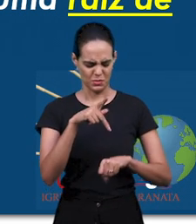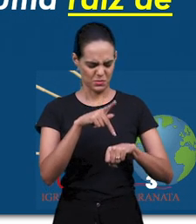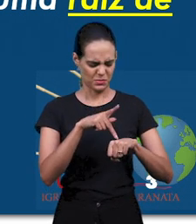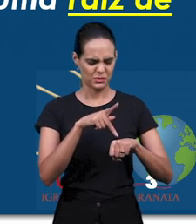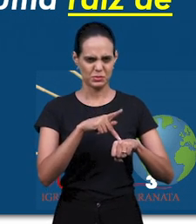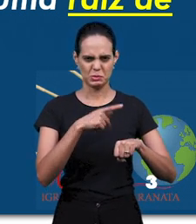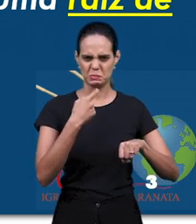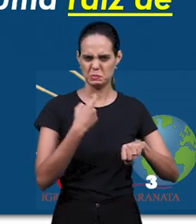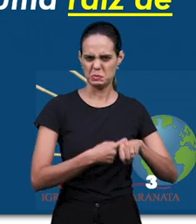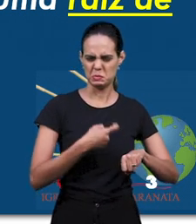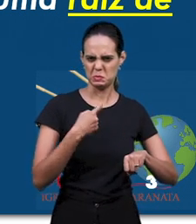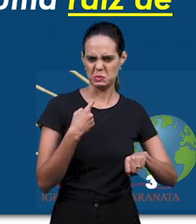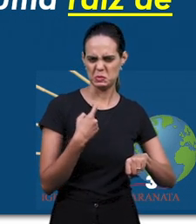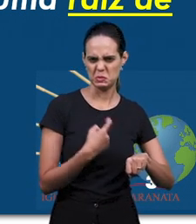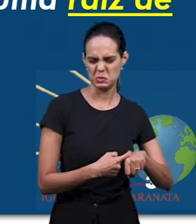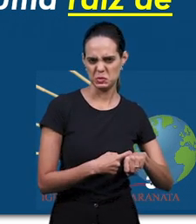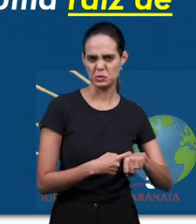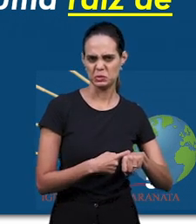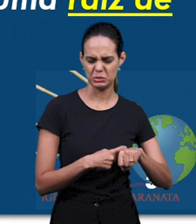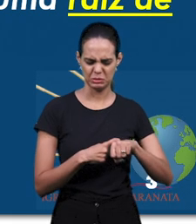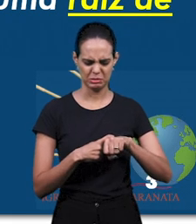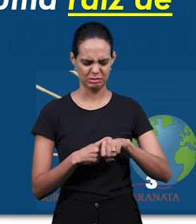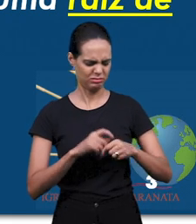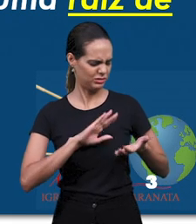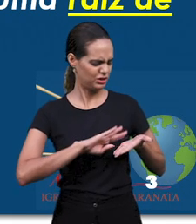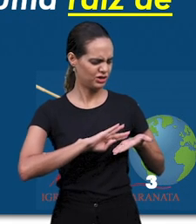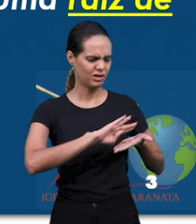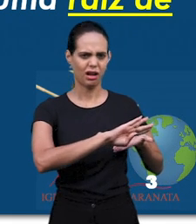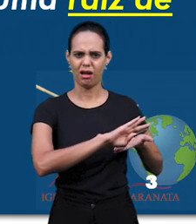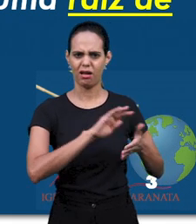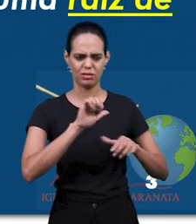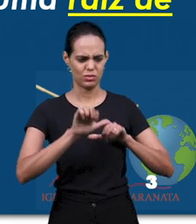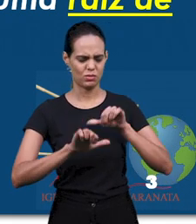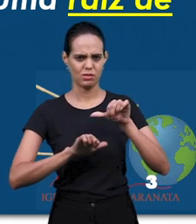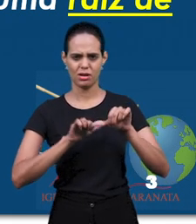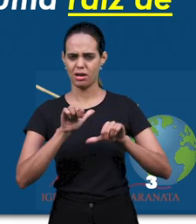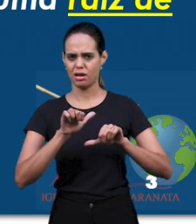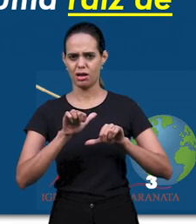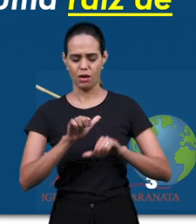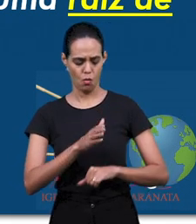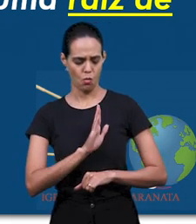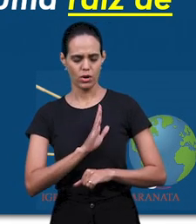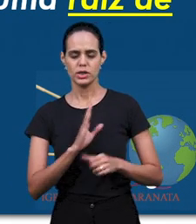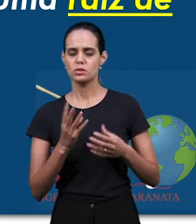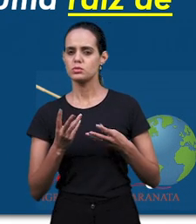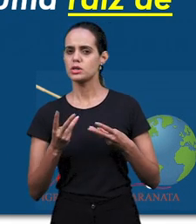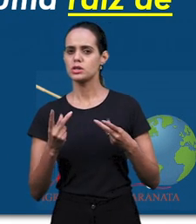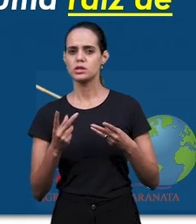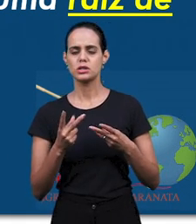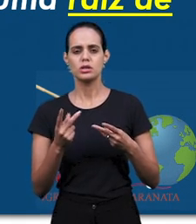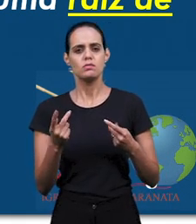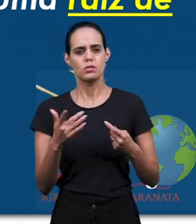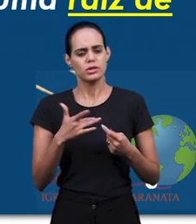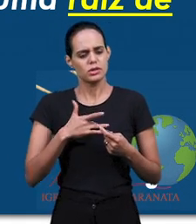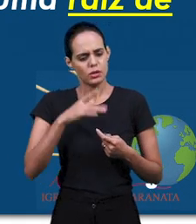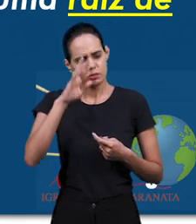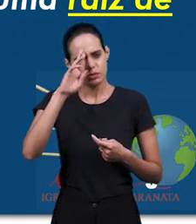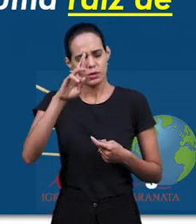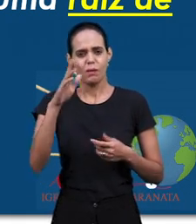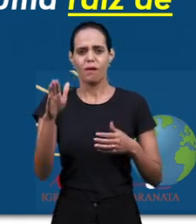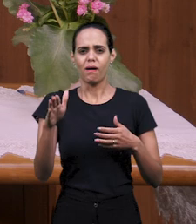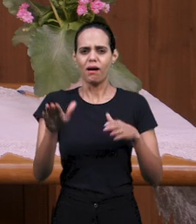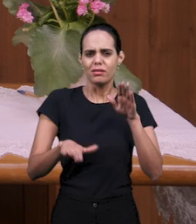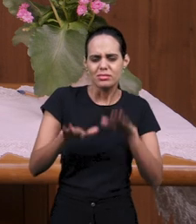Дух новый дам вам, и возьмусь против ваше сердце каменное, и дам вам сердце плотяное». Иногда у